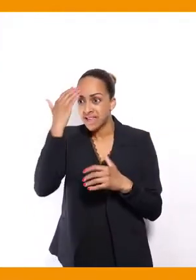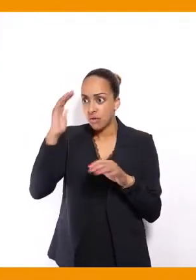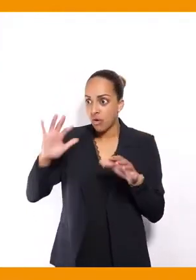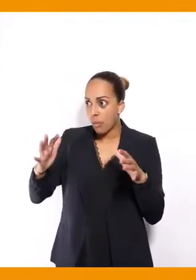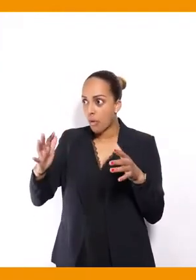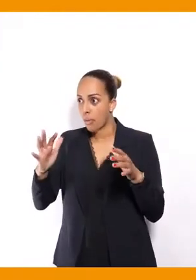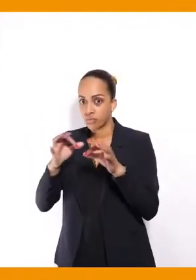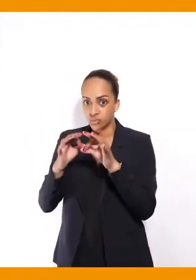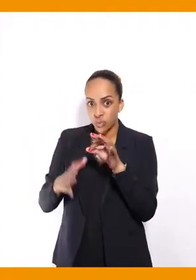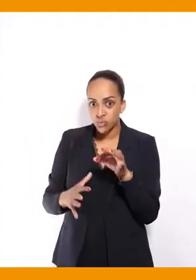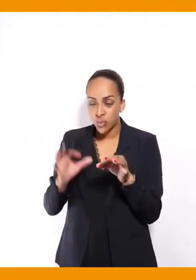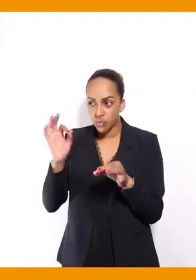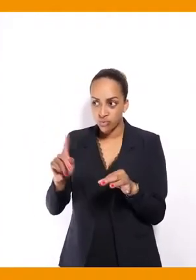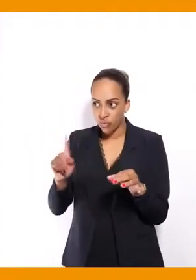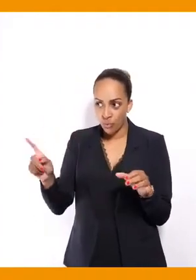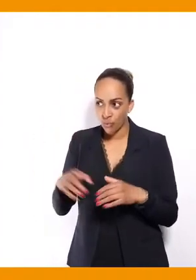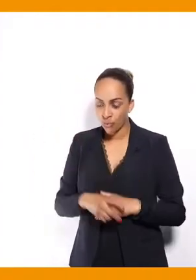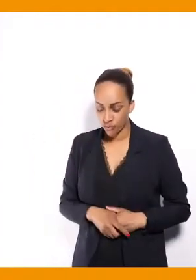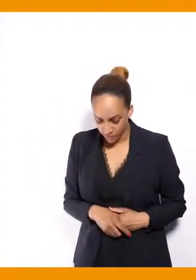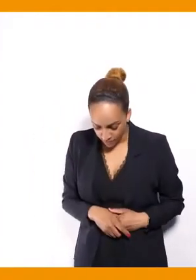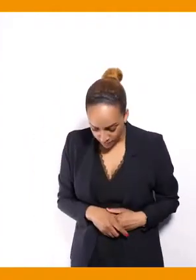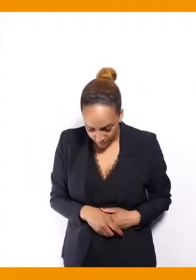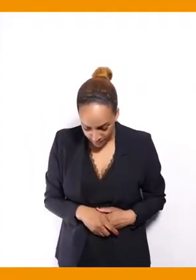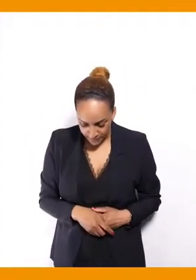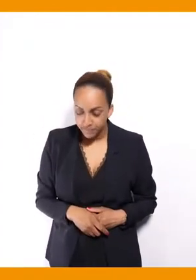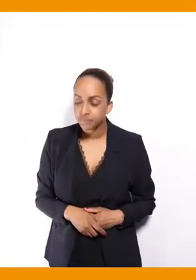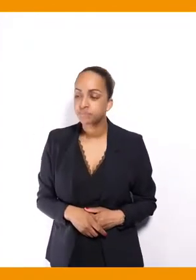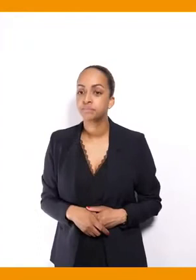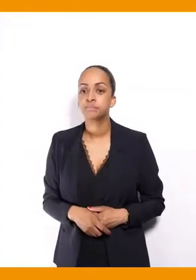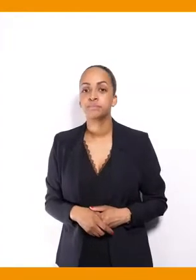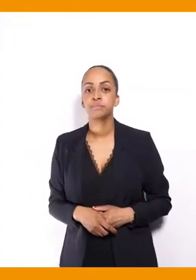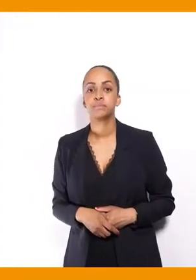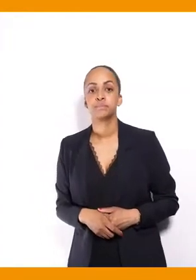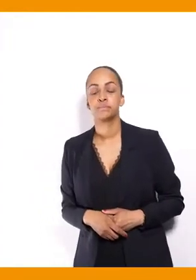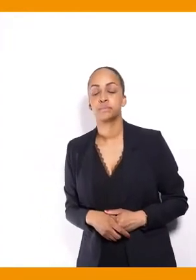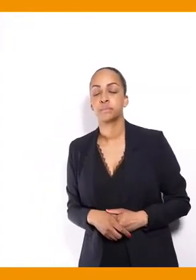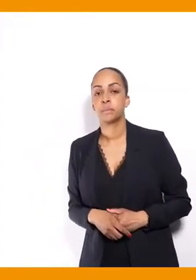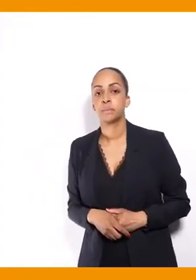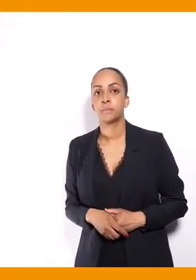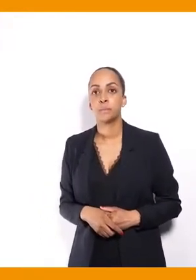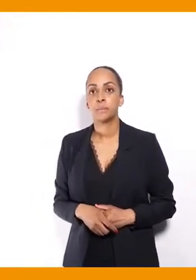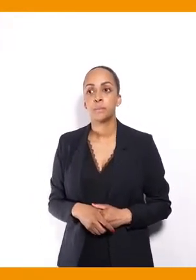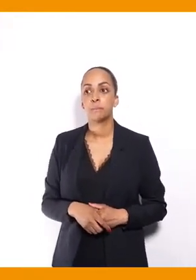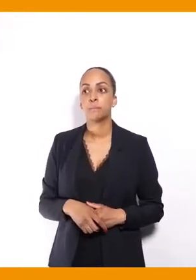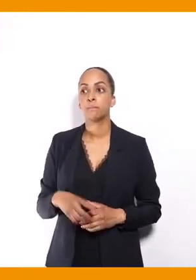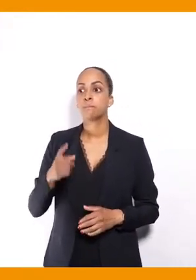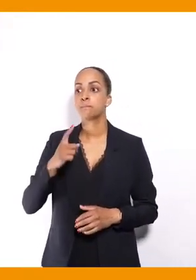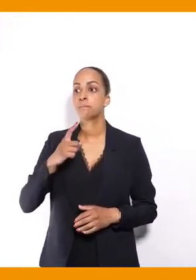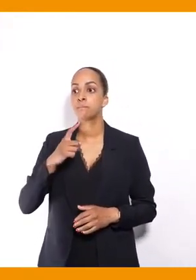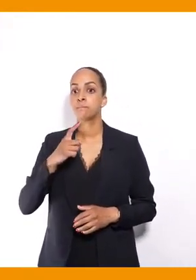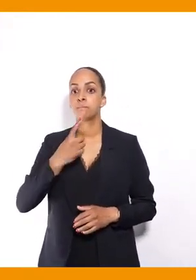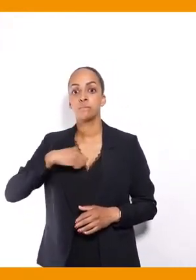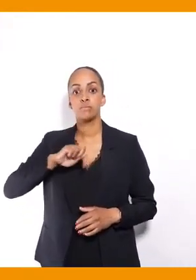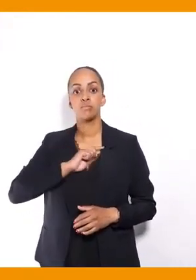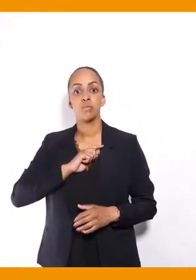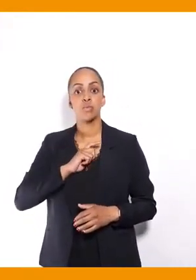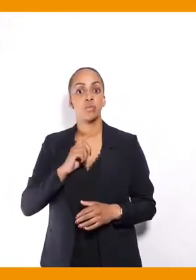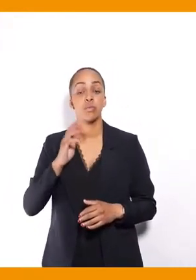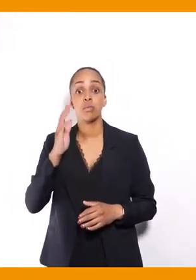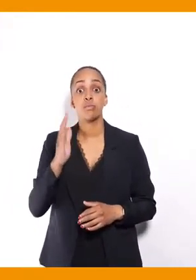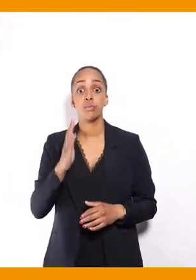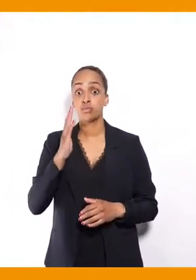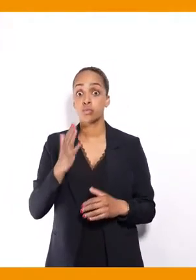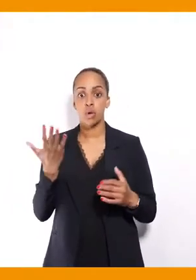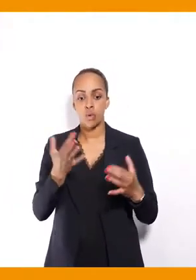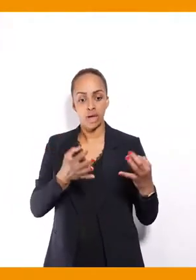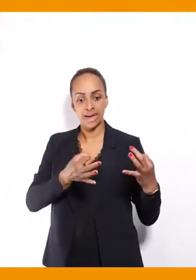même si elle pourrait le savoir, mais... C'est le... Alors, le choix que nous avons fait d'avoir des relevés hebdomadaires, ça donne un rythme